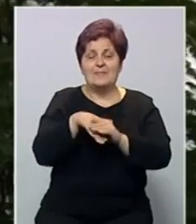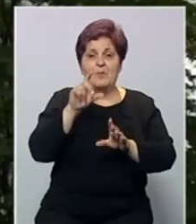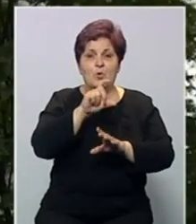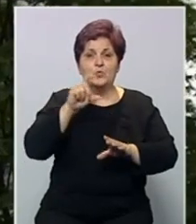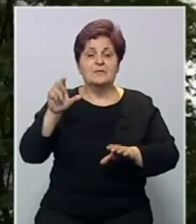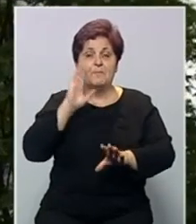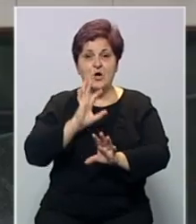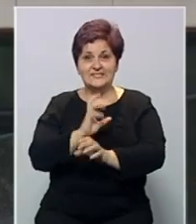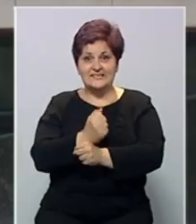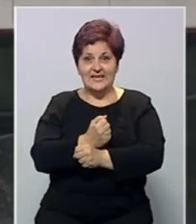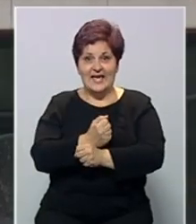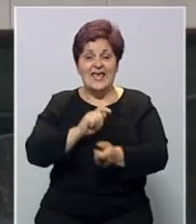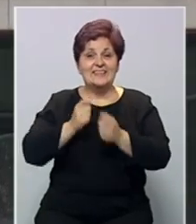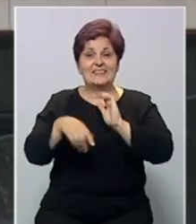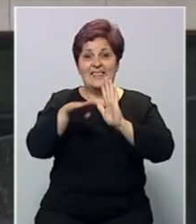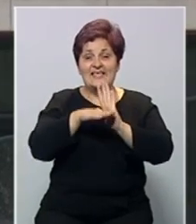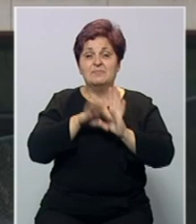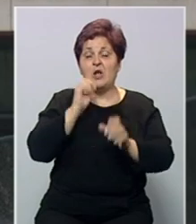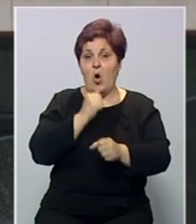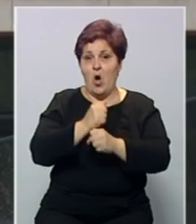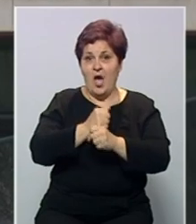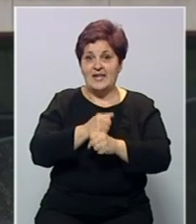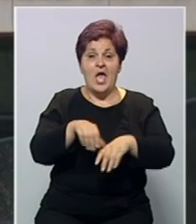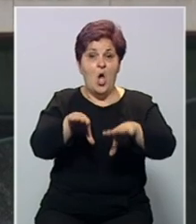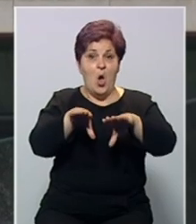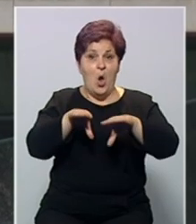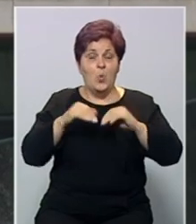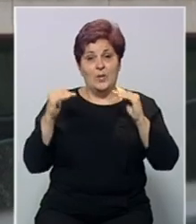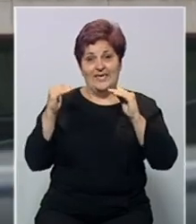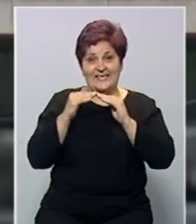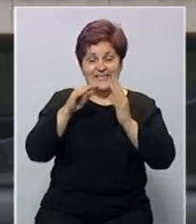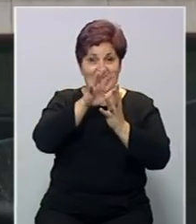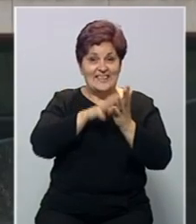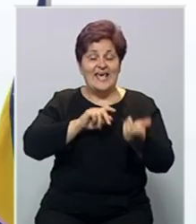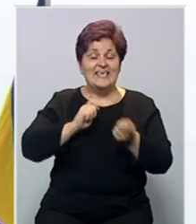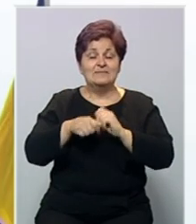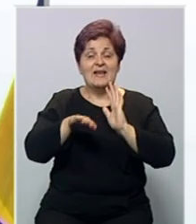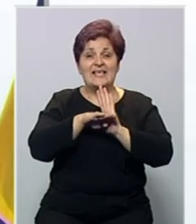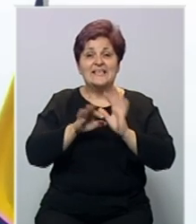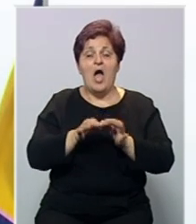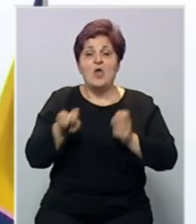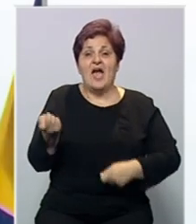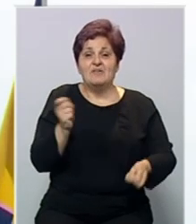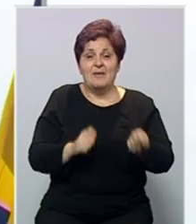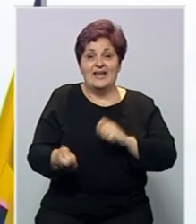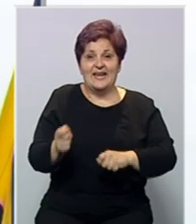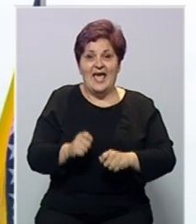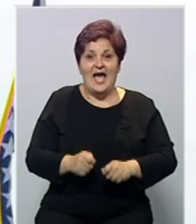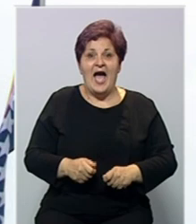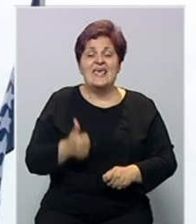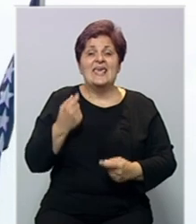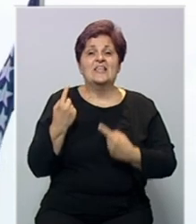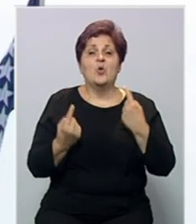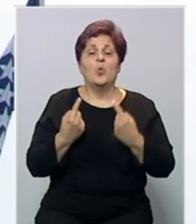institucijama BiH te izmjene zakona o radu. Usvojen je i u saglašeni tekst izmjena zakona o javnim nabavkama jedan od